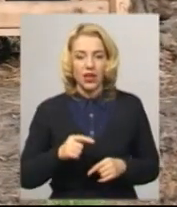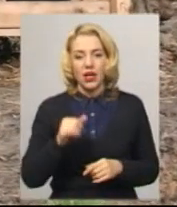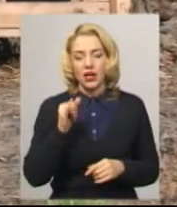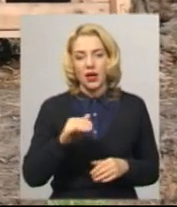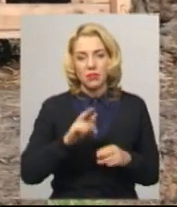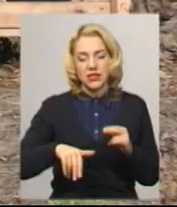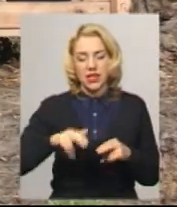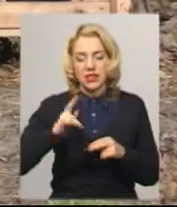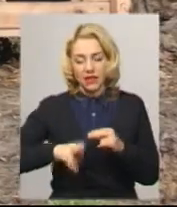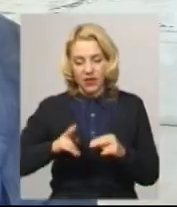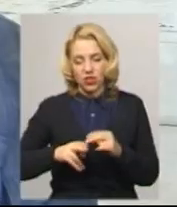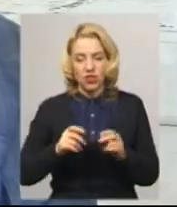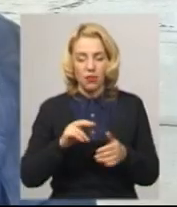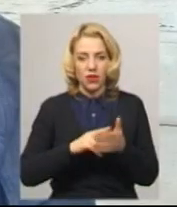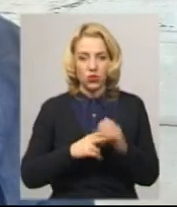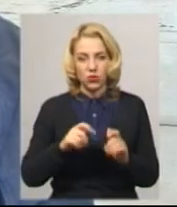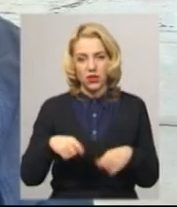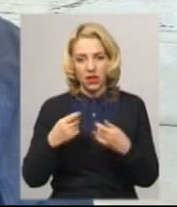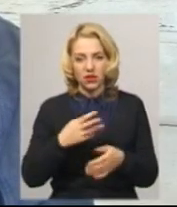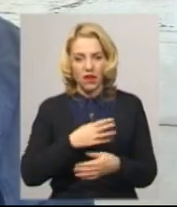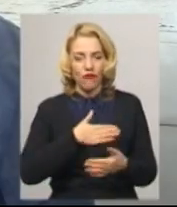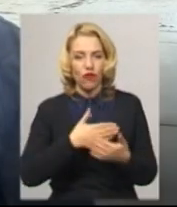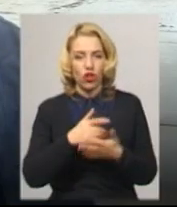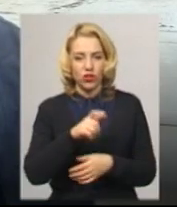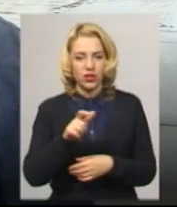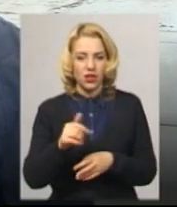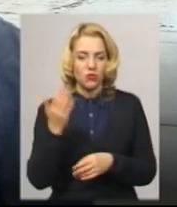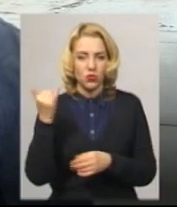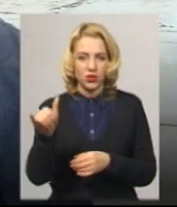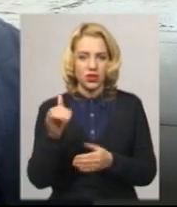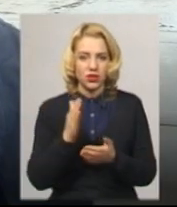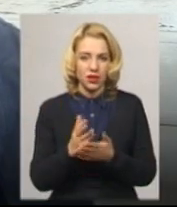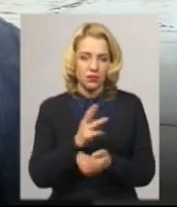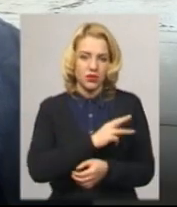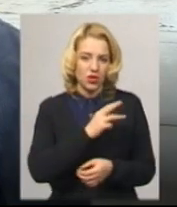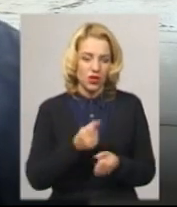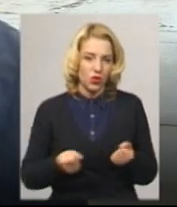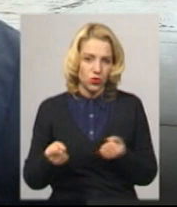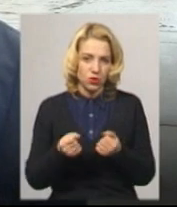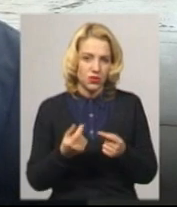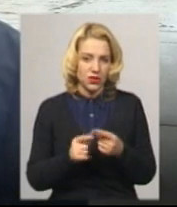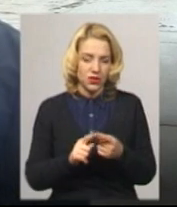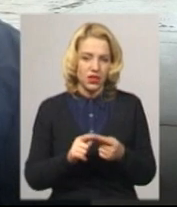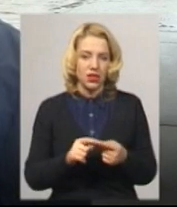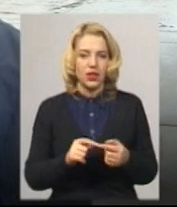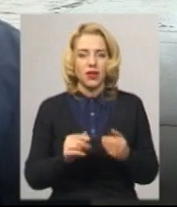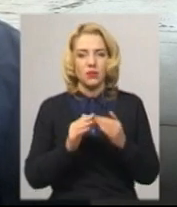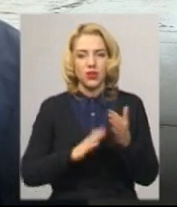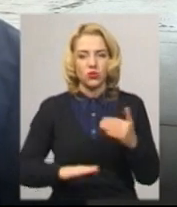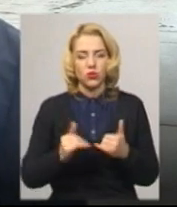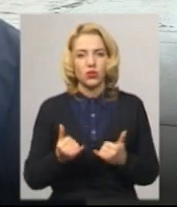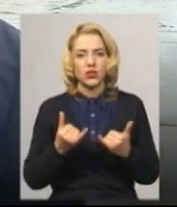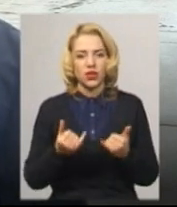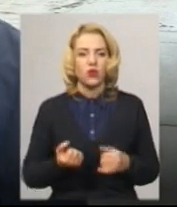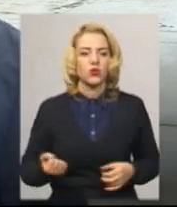волонтерам, каже Віктор Кондратський. Вони є таке бажання утримувати даний притулок. На утримання притулку з бюджету міста